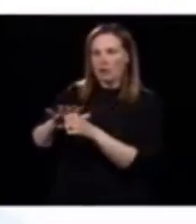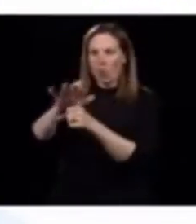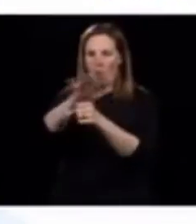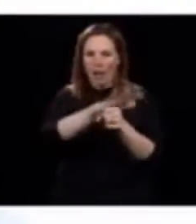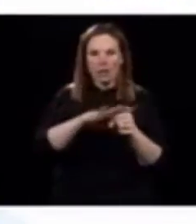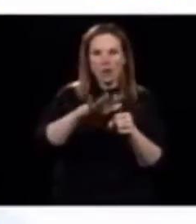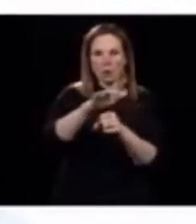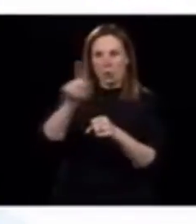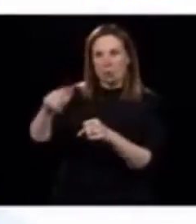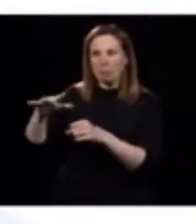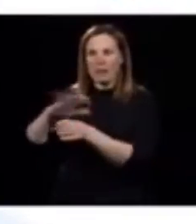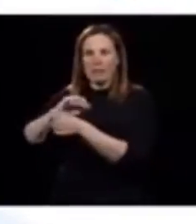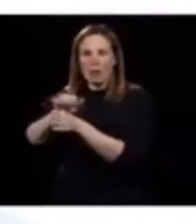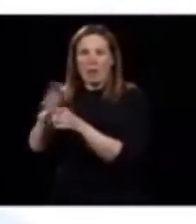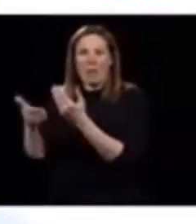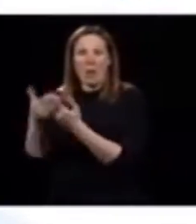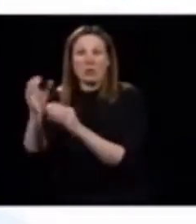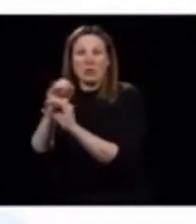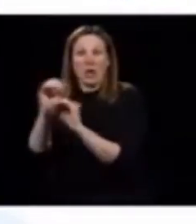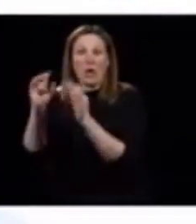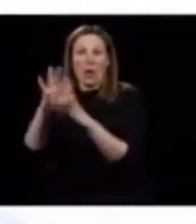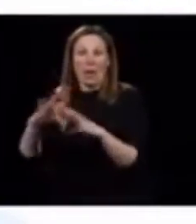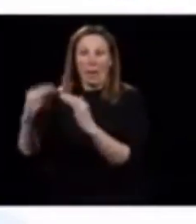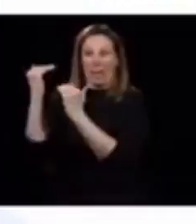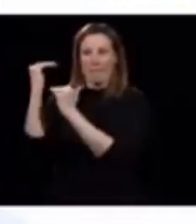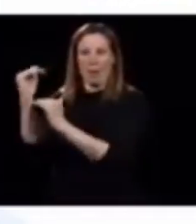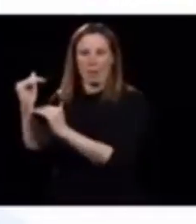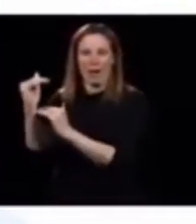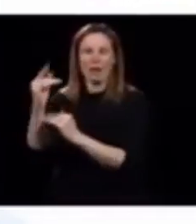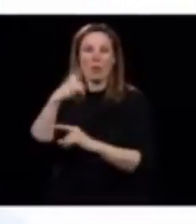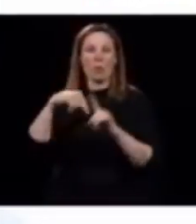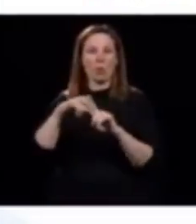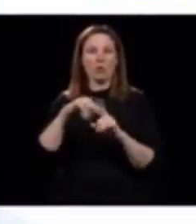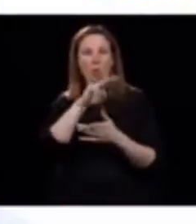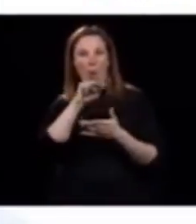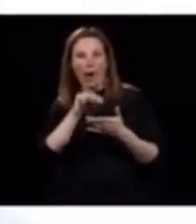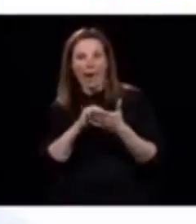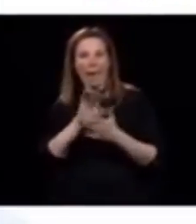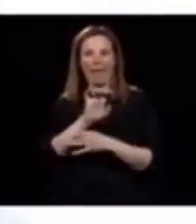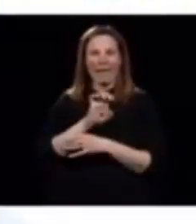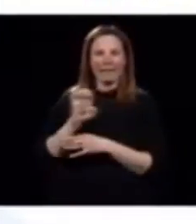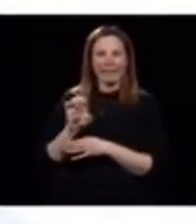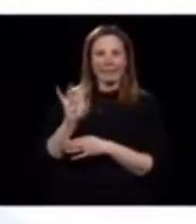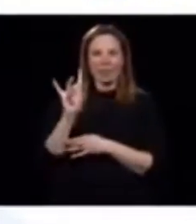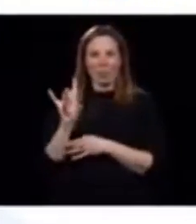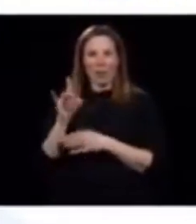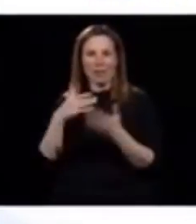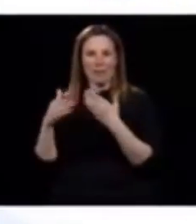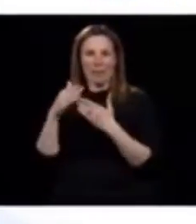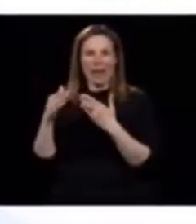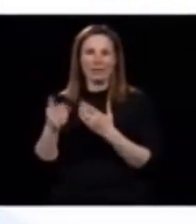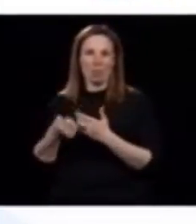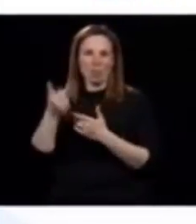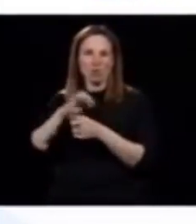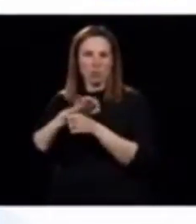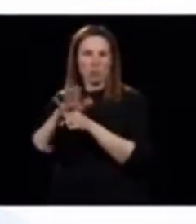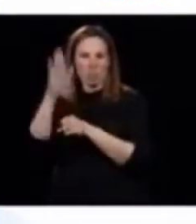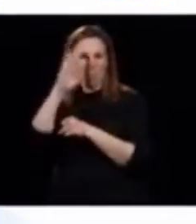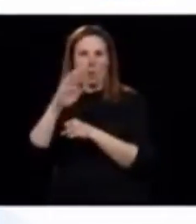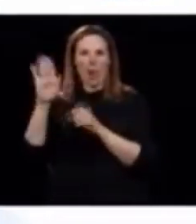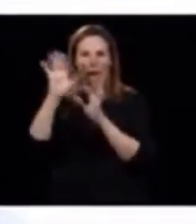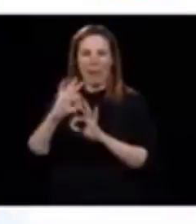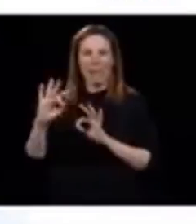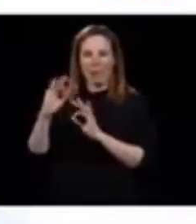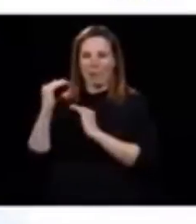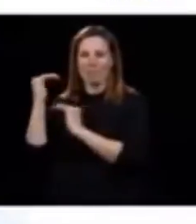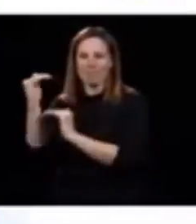atteintes. Puis Montréal, l'Estrie et les huit régions, puis en plus de cas, vont agir localement. Il ne faut pas lâcher. On n'est pas en train de